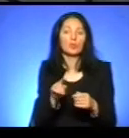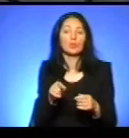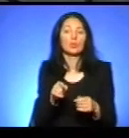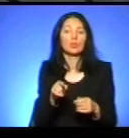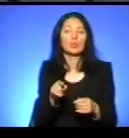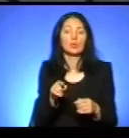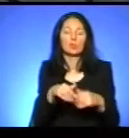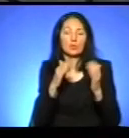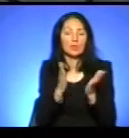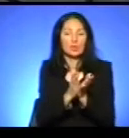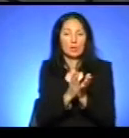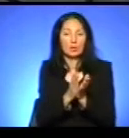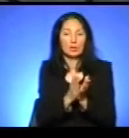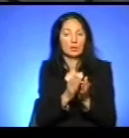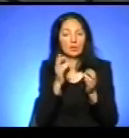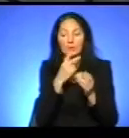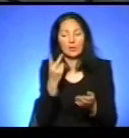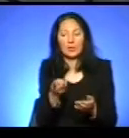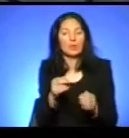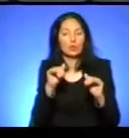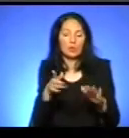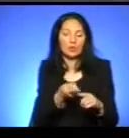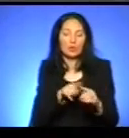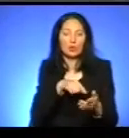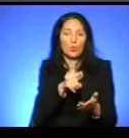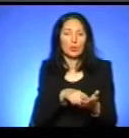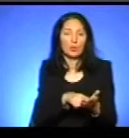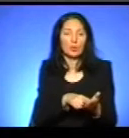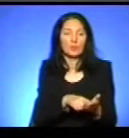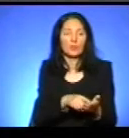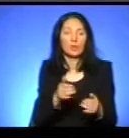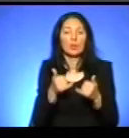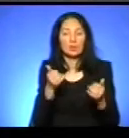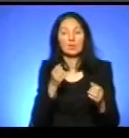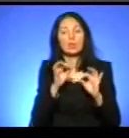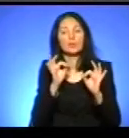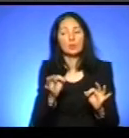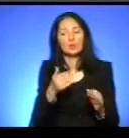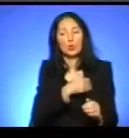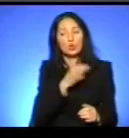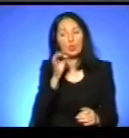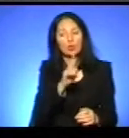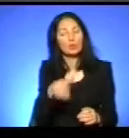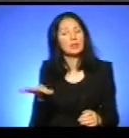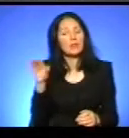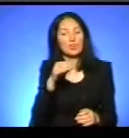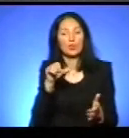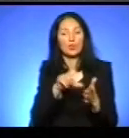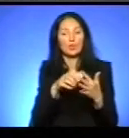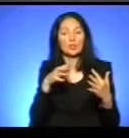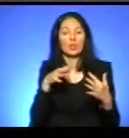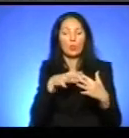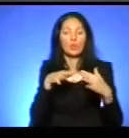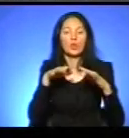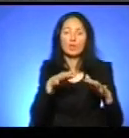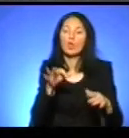Тоді взагалі я просто не бачу вирішення цього. Як це буде? заради справедливості, я хочу сказати, що не всі учасники бойових дій, учасники АТО